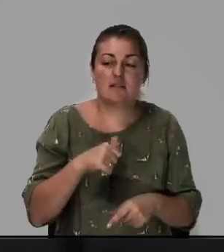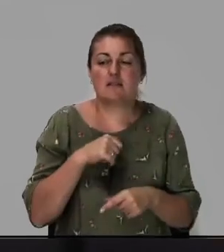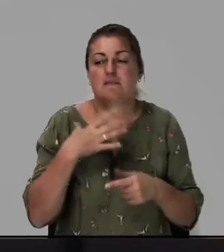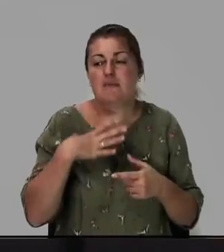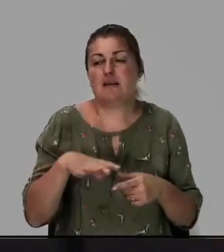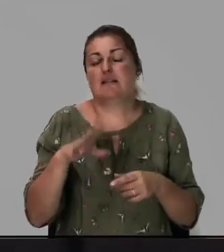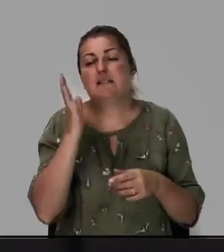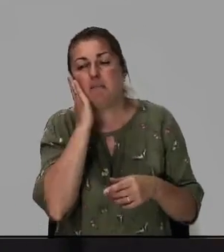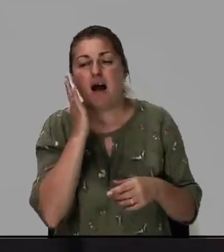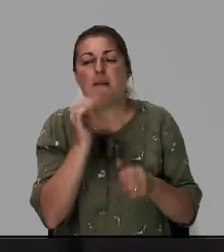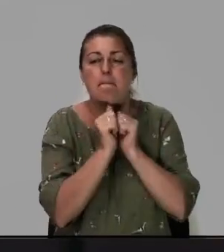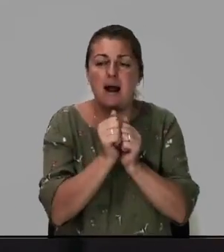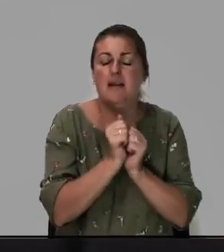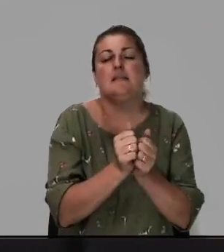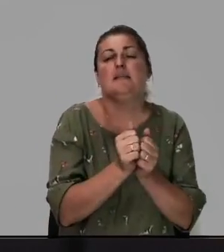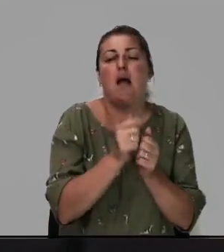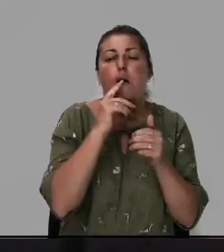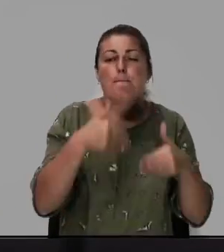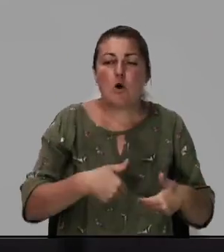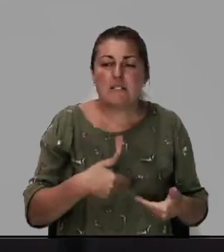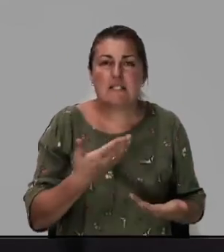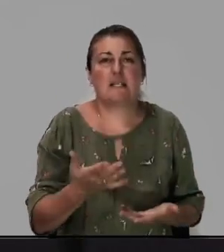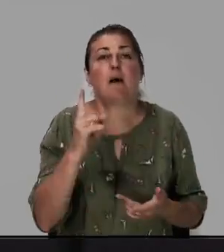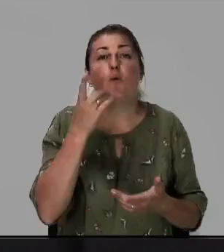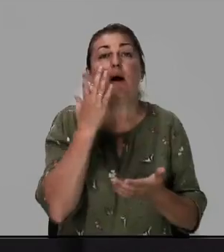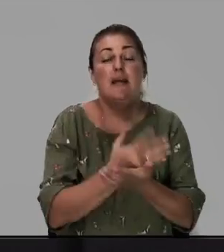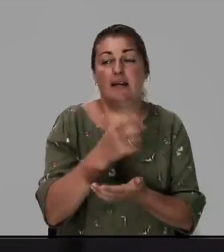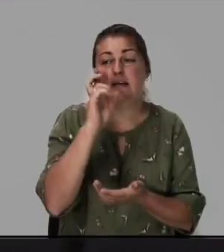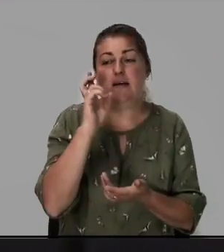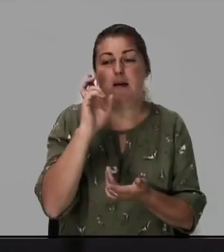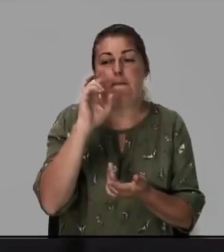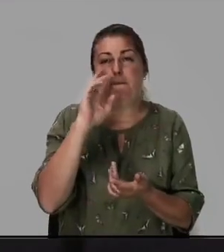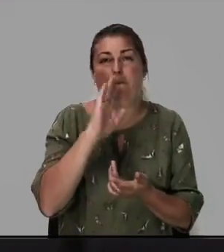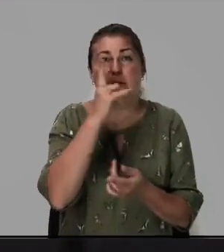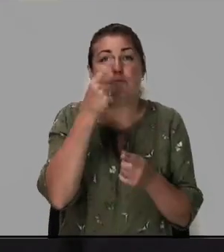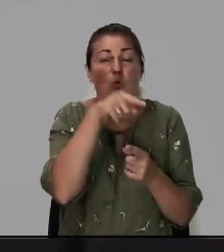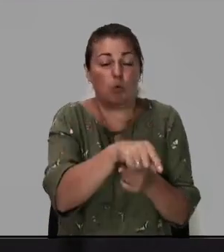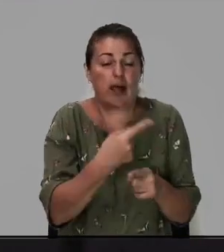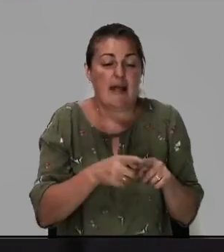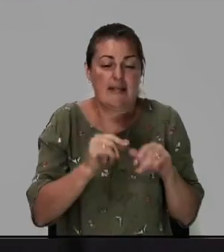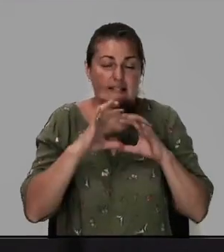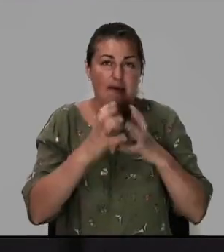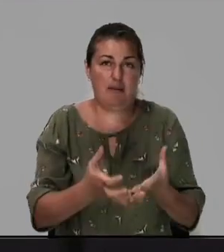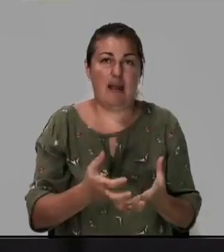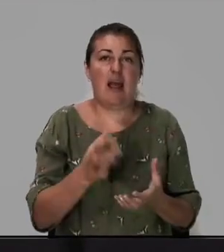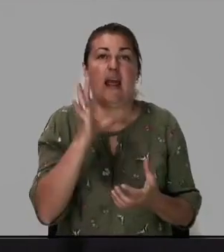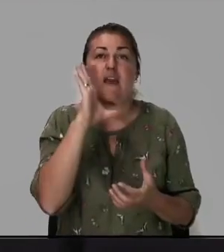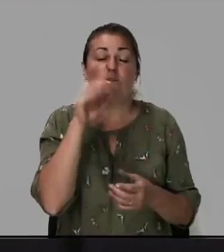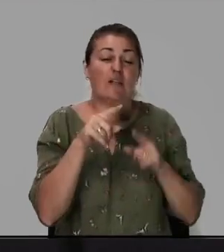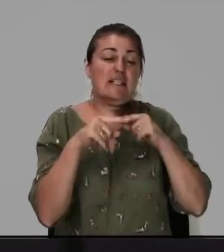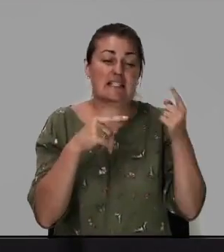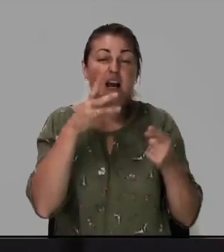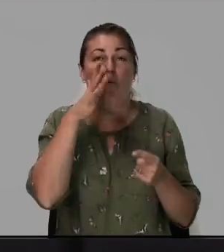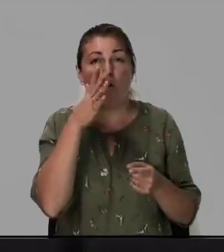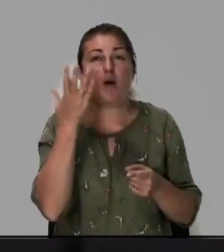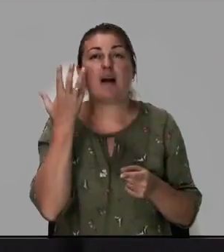поститься. Почему? Потому что есть враг души человеческой на землю. Потому что он на этой земле. И вот с тех пор,